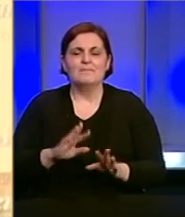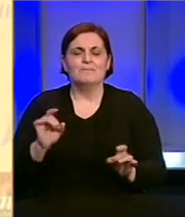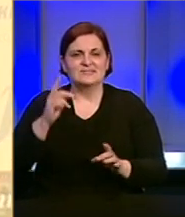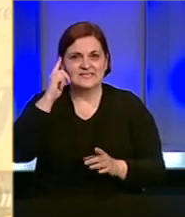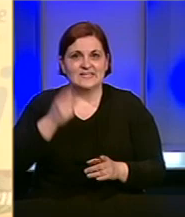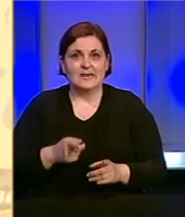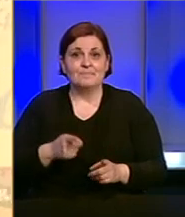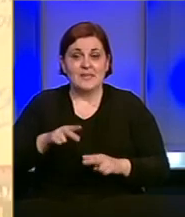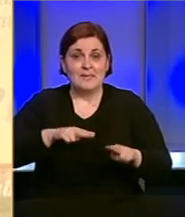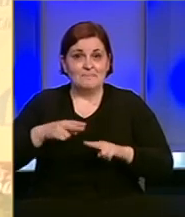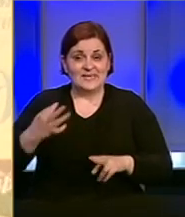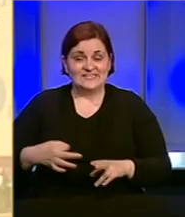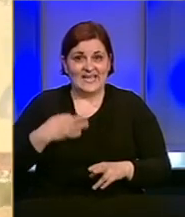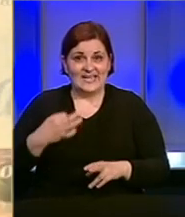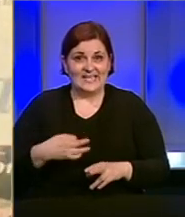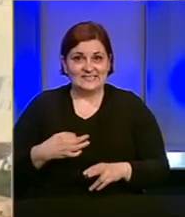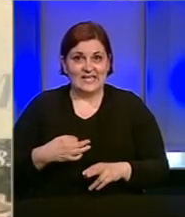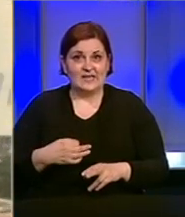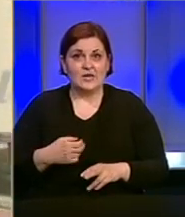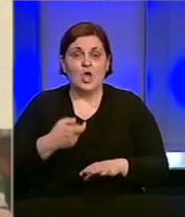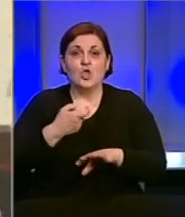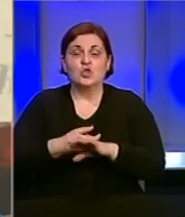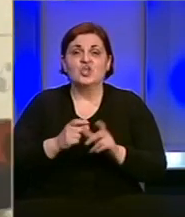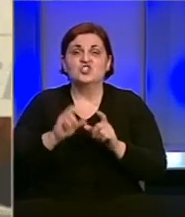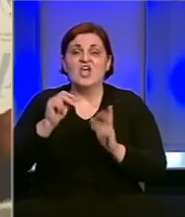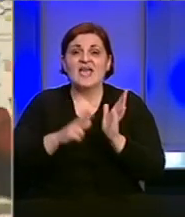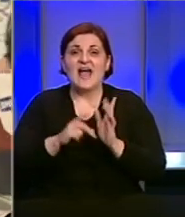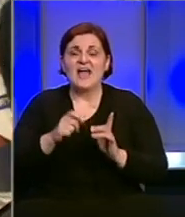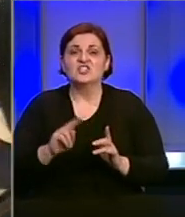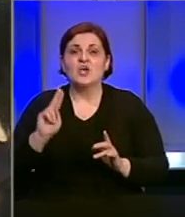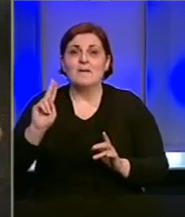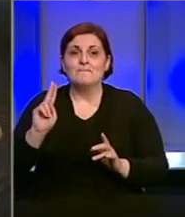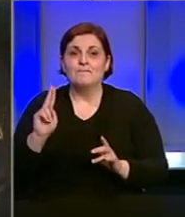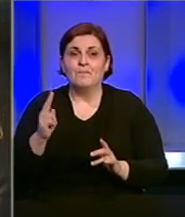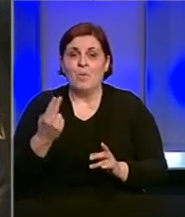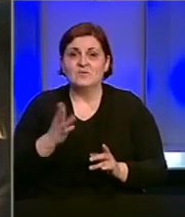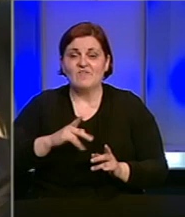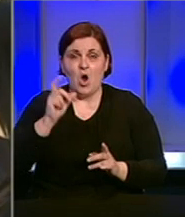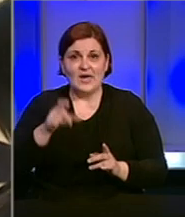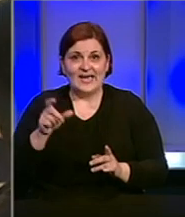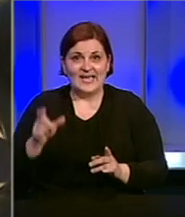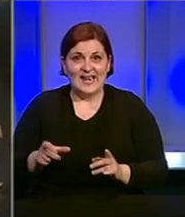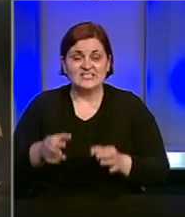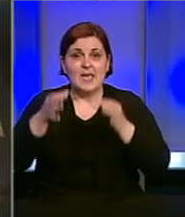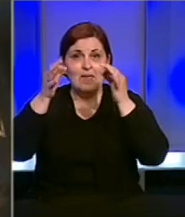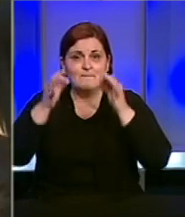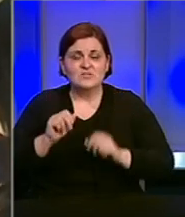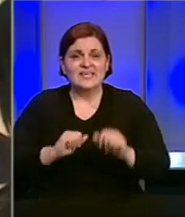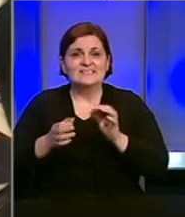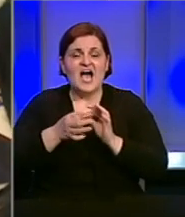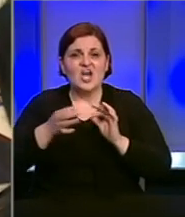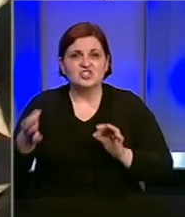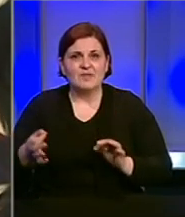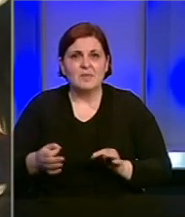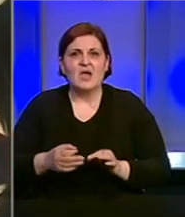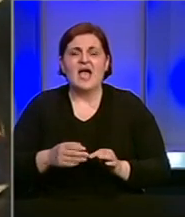Evo, upravo je ministar zdravlja i epidemiolog, doktor Alan Šeranić, pozvao građane da poštuju preventivne mjere i